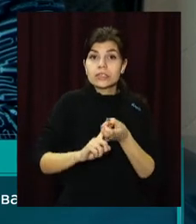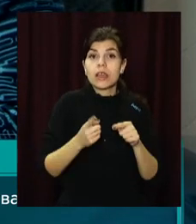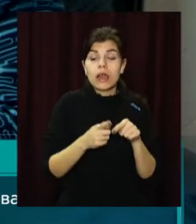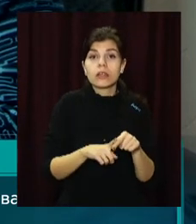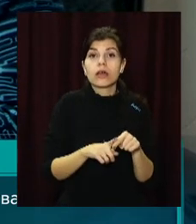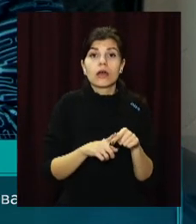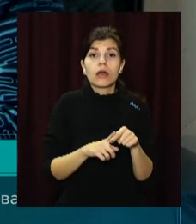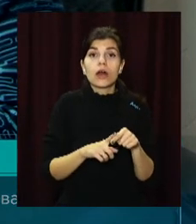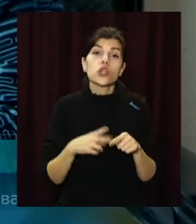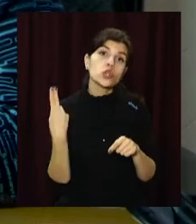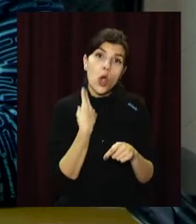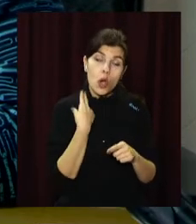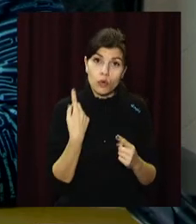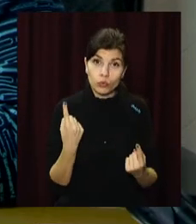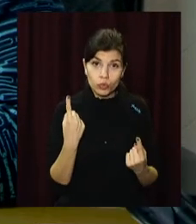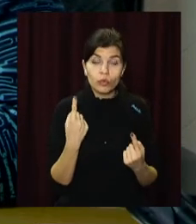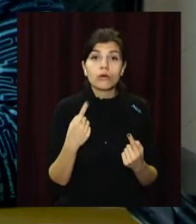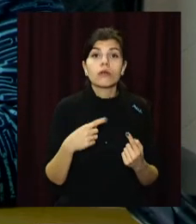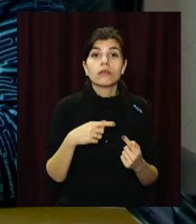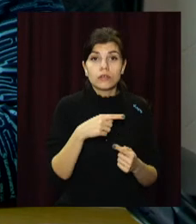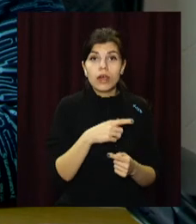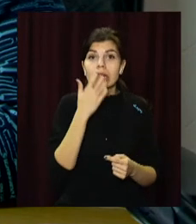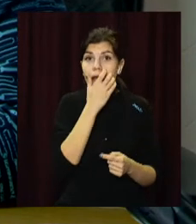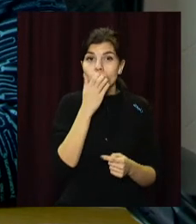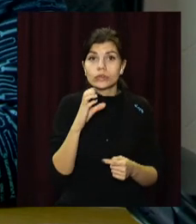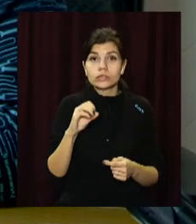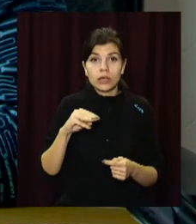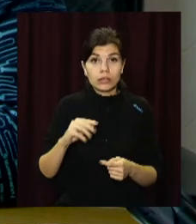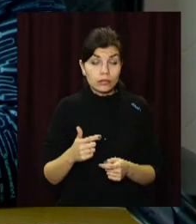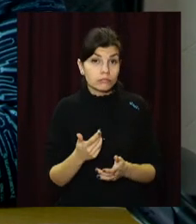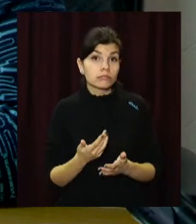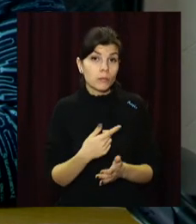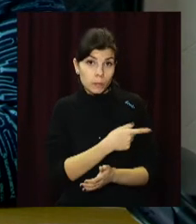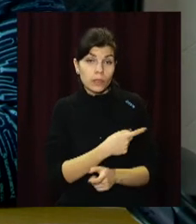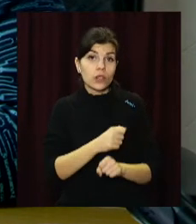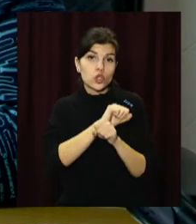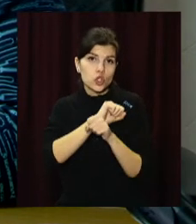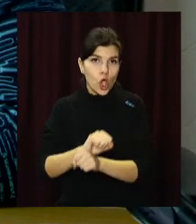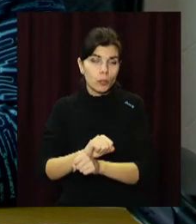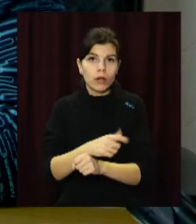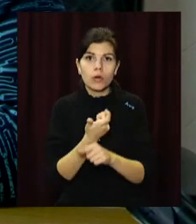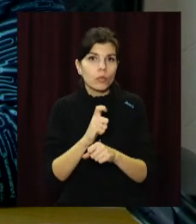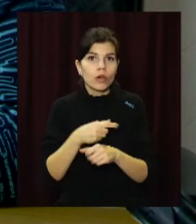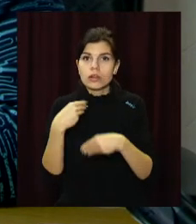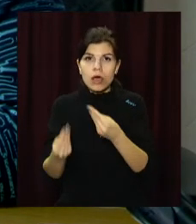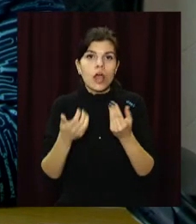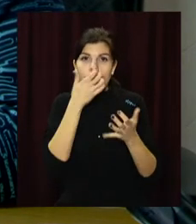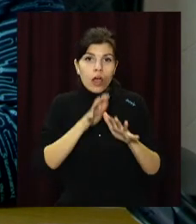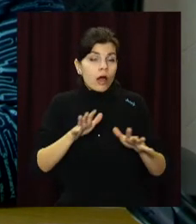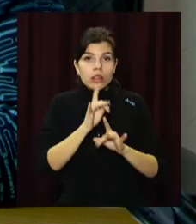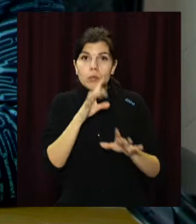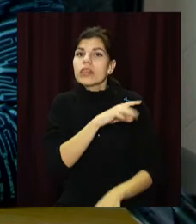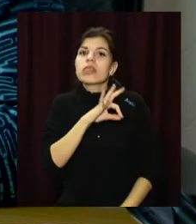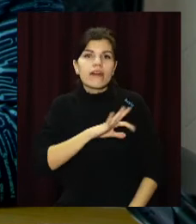задовженістю комунального підприємства теплосіть, вони зупинують теплоснабження, і мені